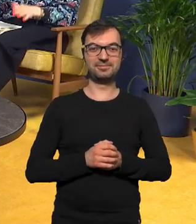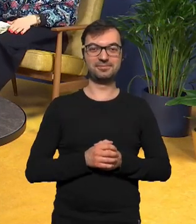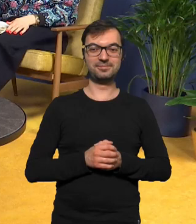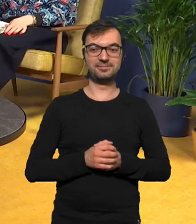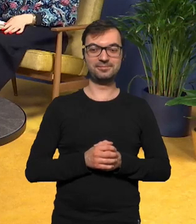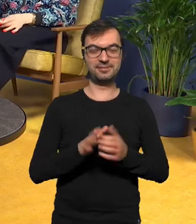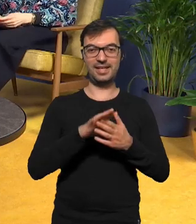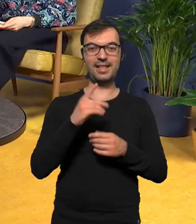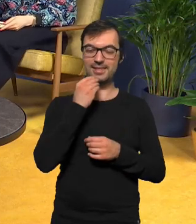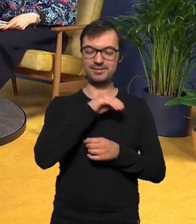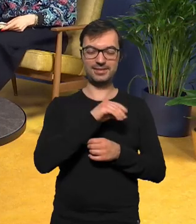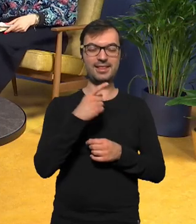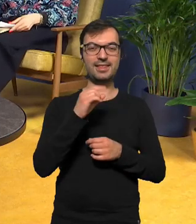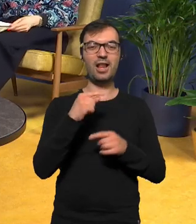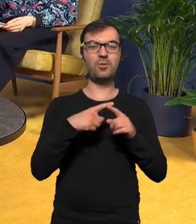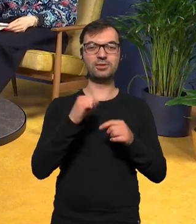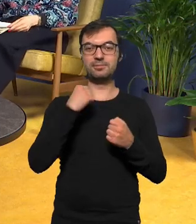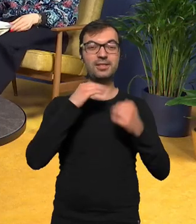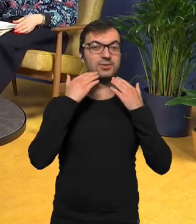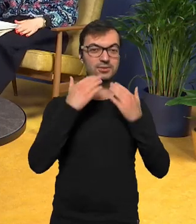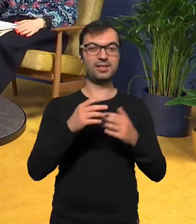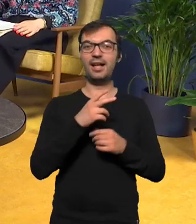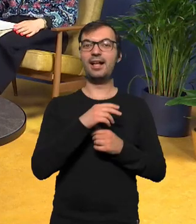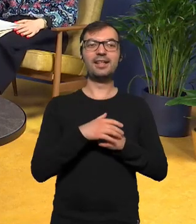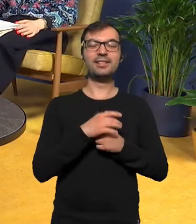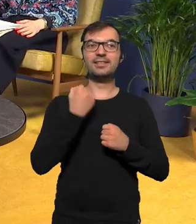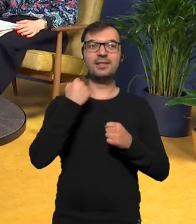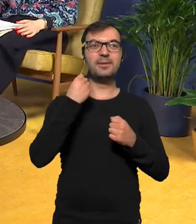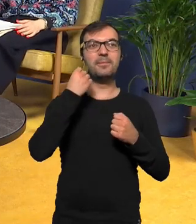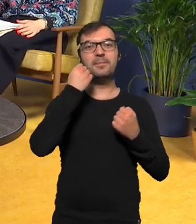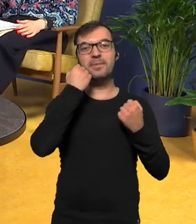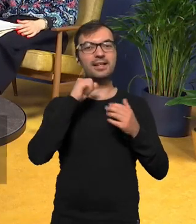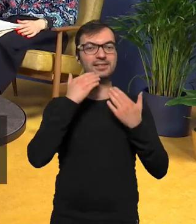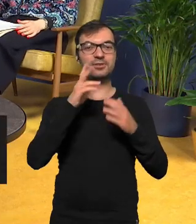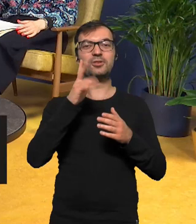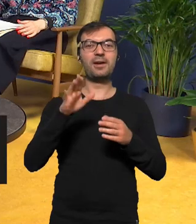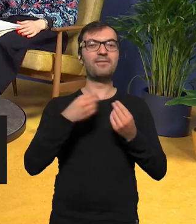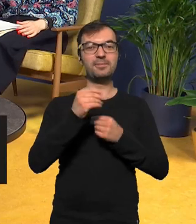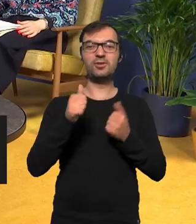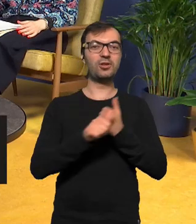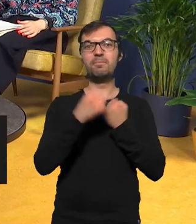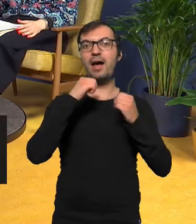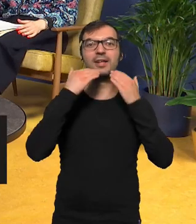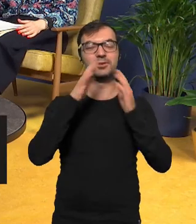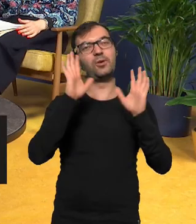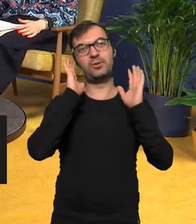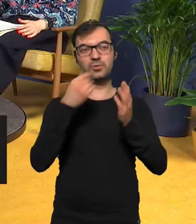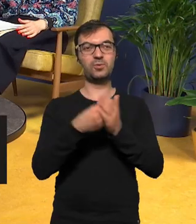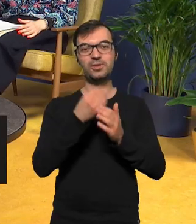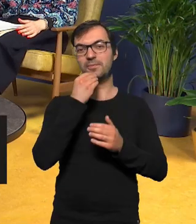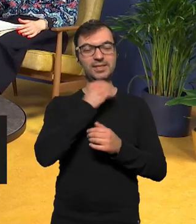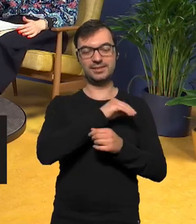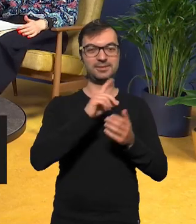przepraszam dziękuję bardzo, ale nie dziękujemy wcale bardziej osobom, które mają więcej pieniędzy przez to, że kupiły